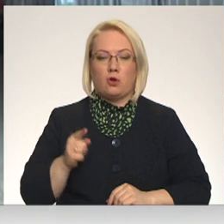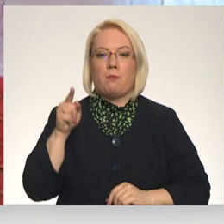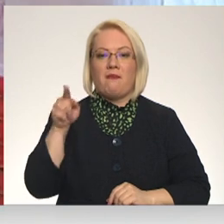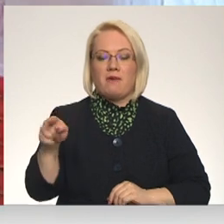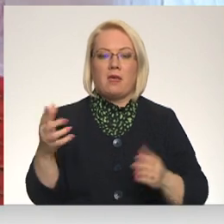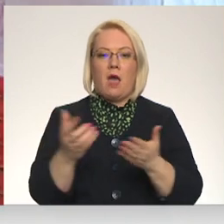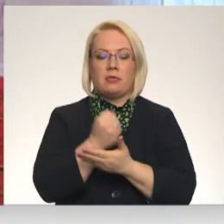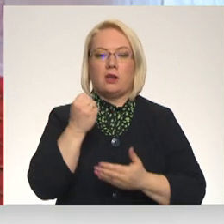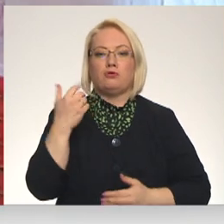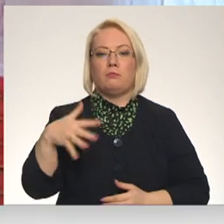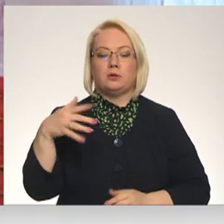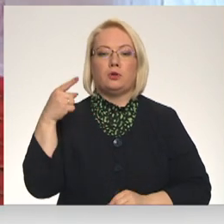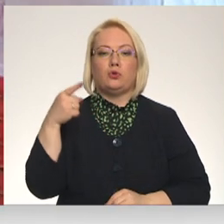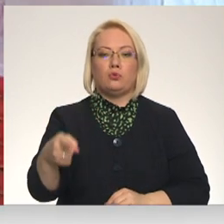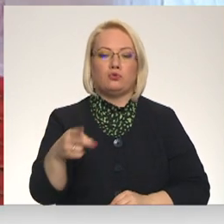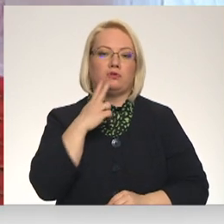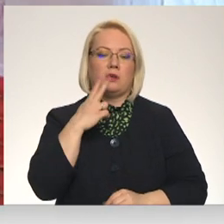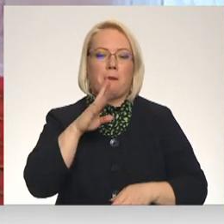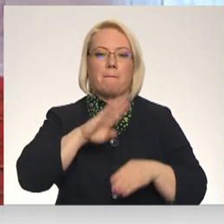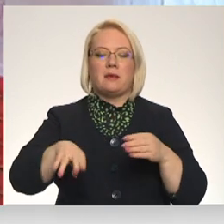50 tūkstoši cigarešu bez Latvijas akcijas markām.